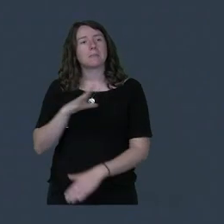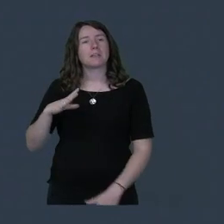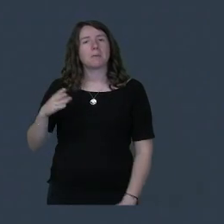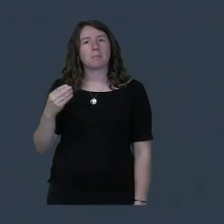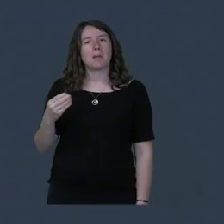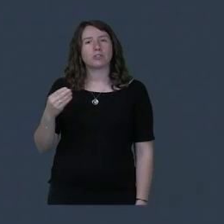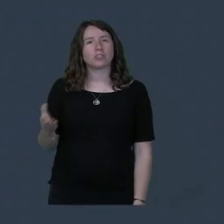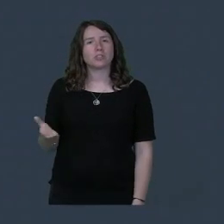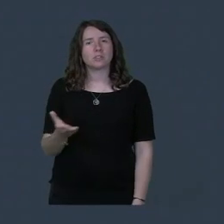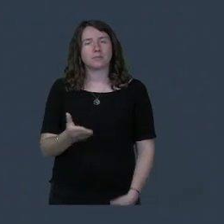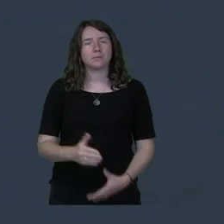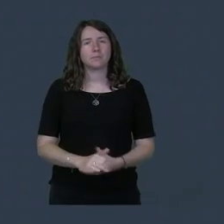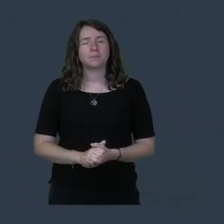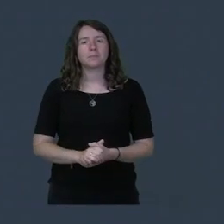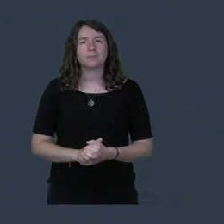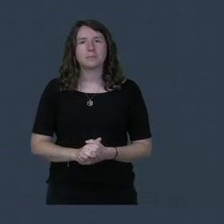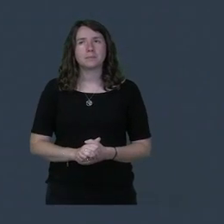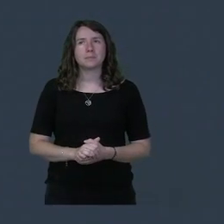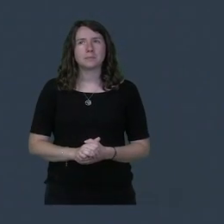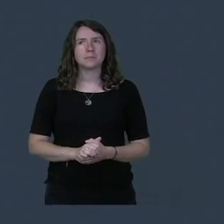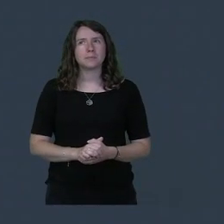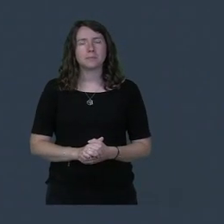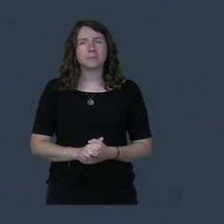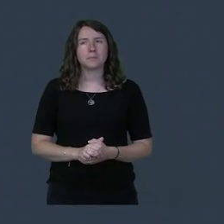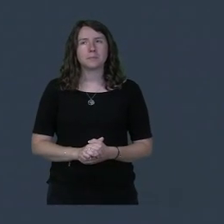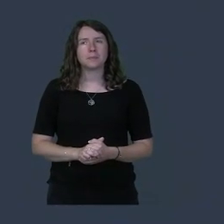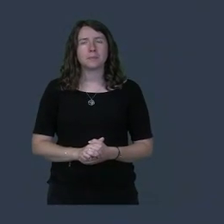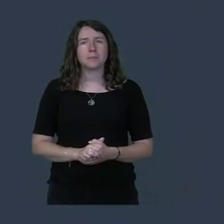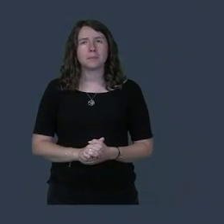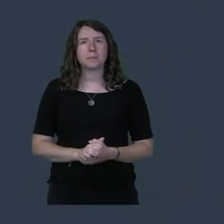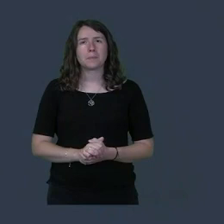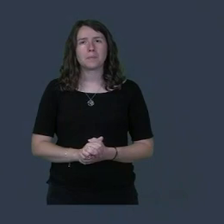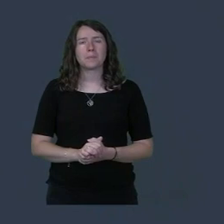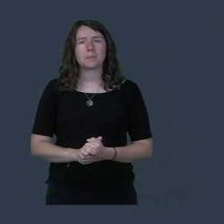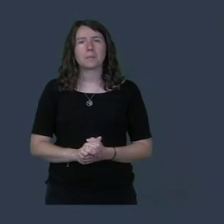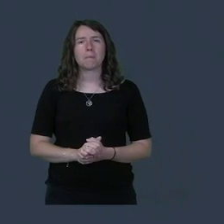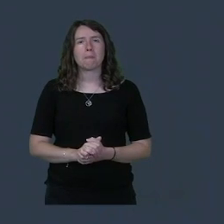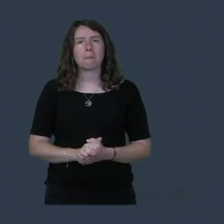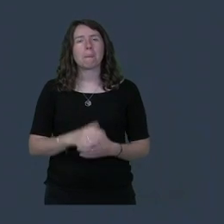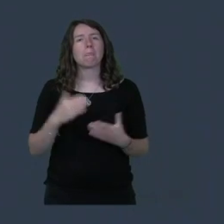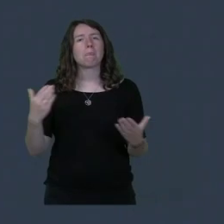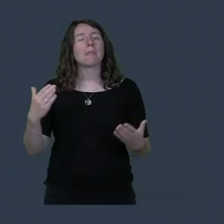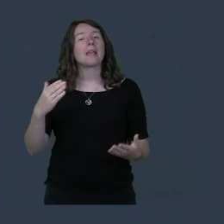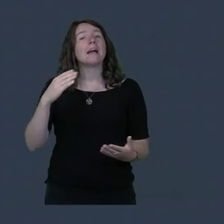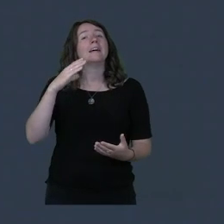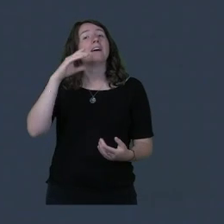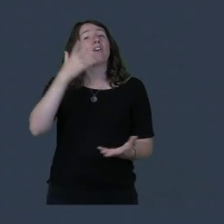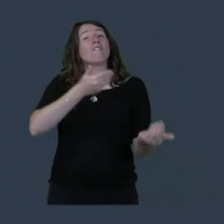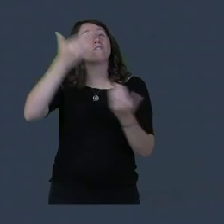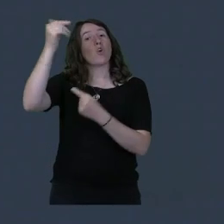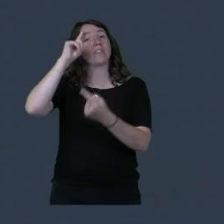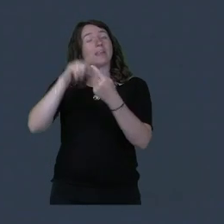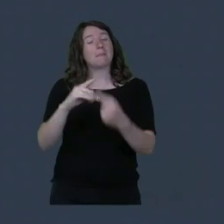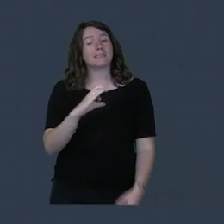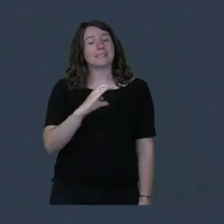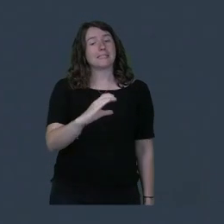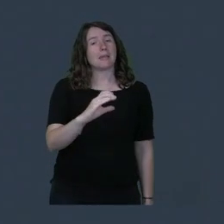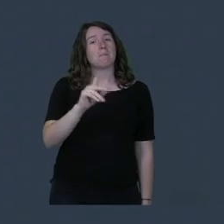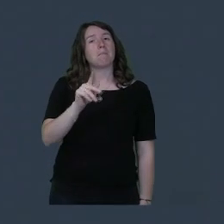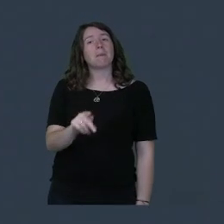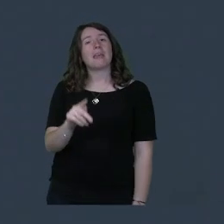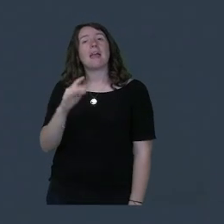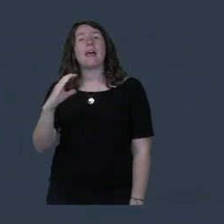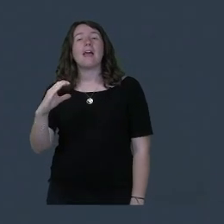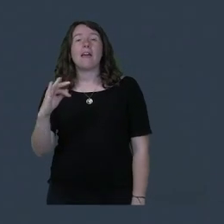Oui, merci Monsieur le Président. Donc ce vœu à propos du CPF, donc trois lettres qui dit compte